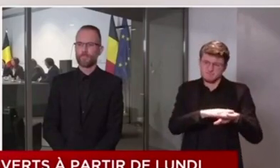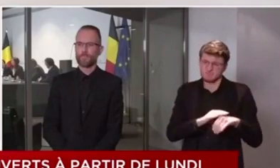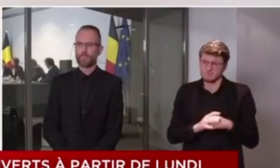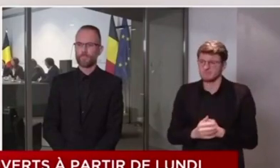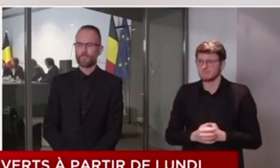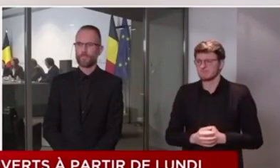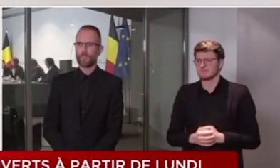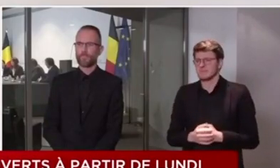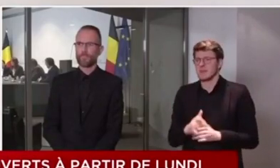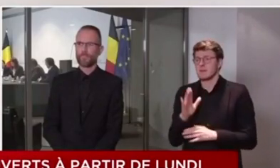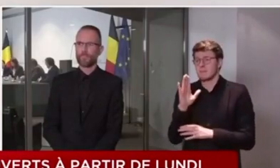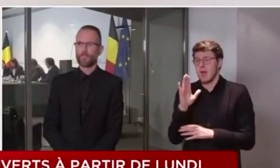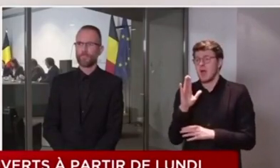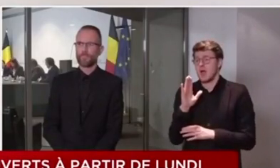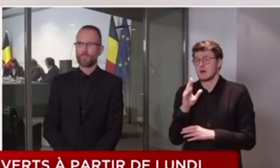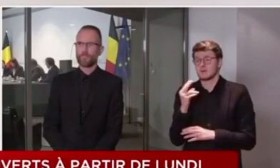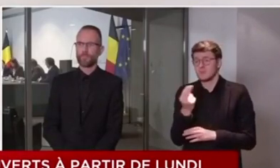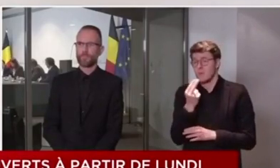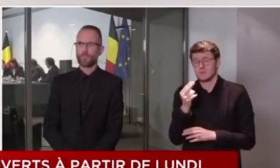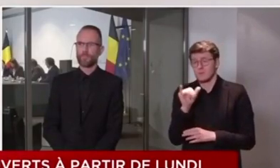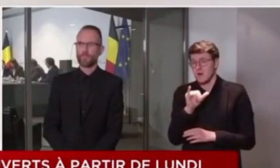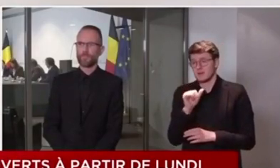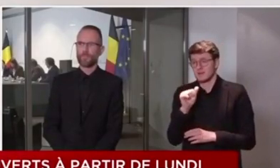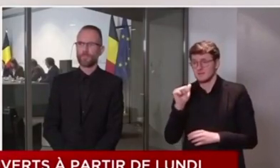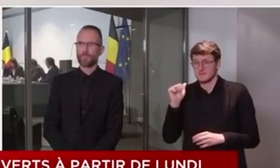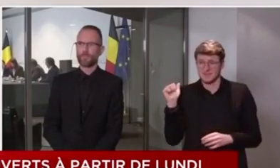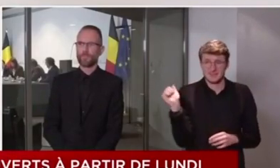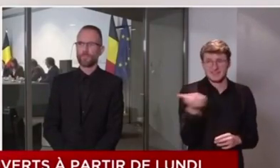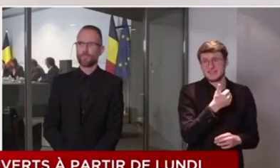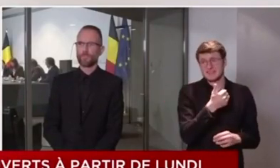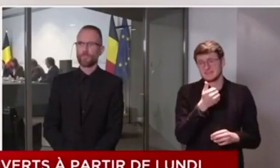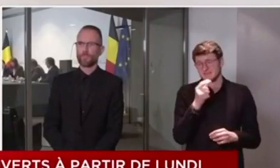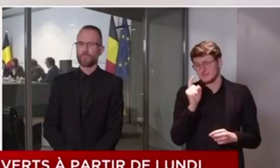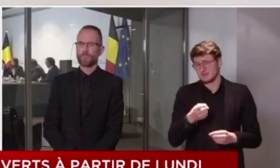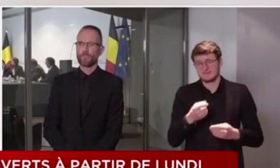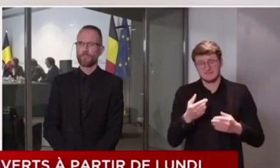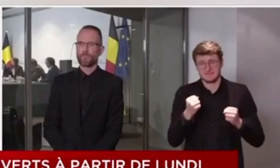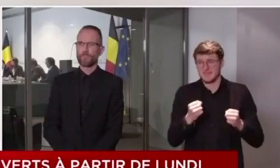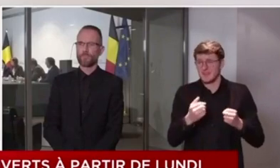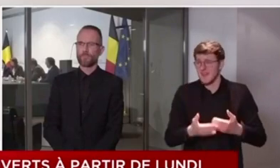Pour pouvoir y arriver, nous demanderons un effort collectif,